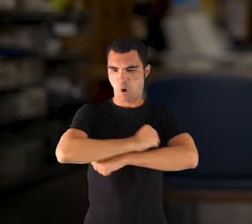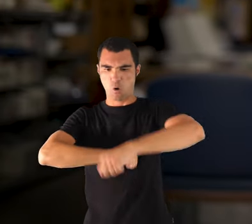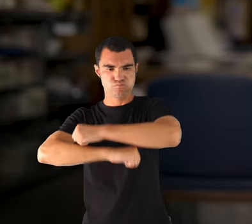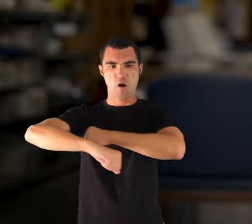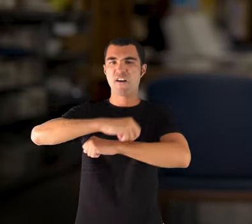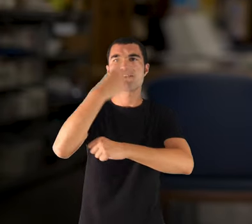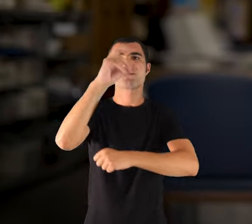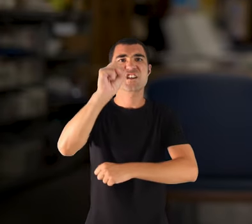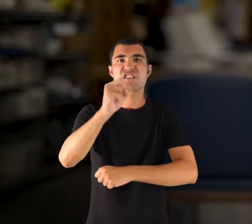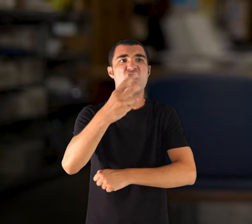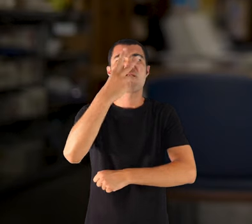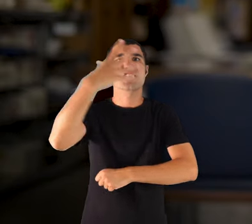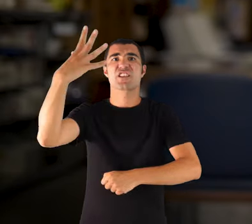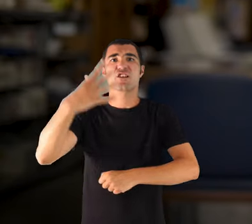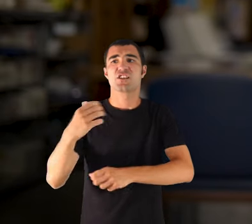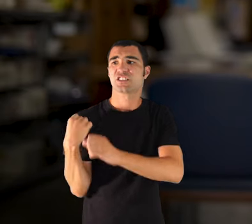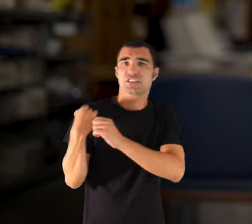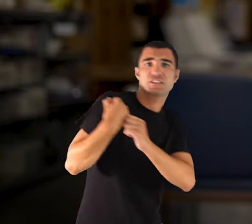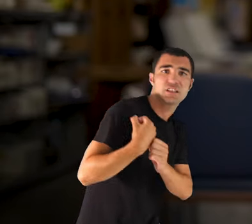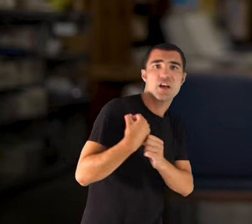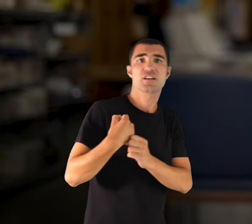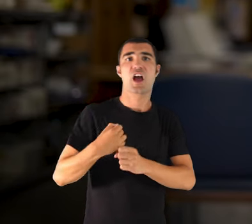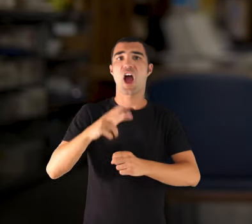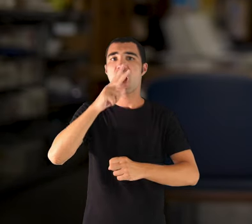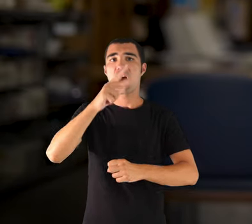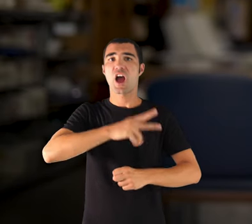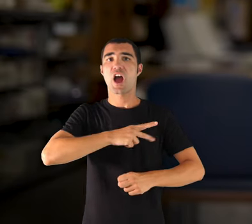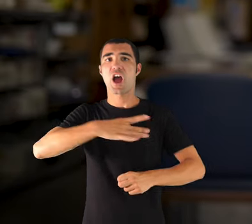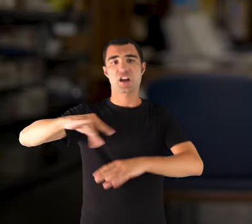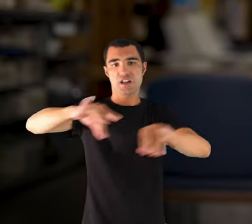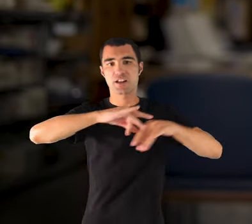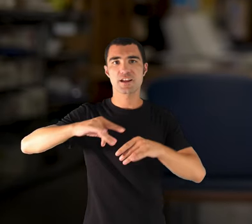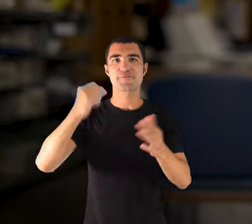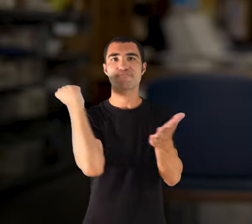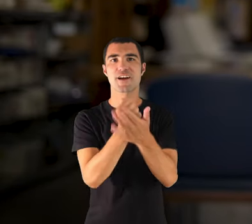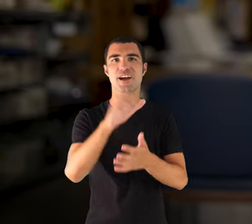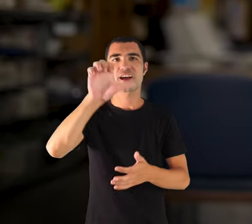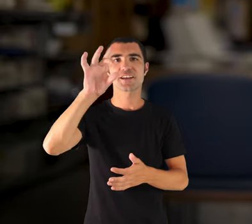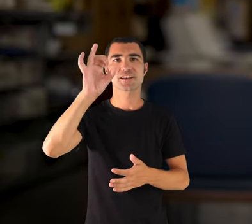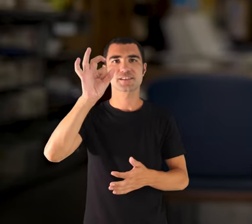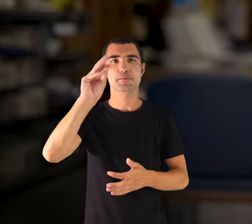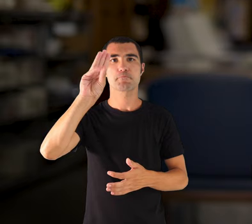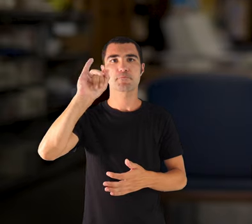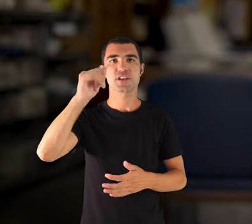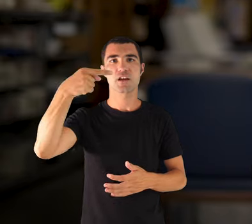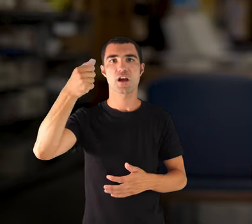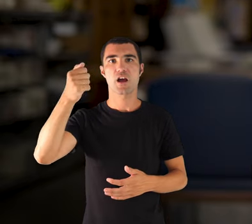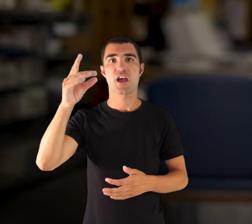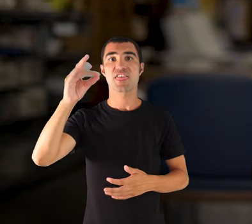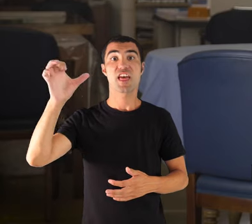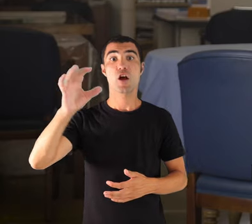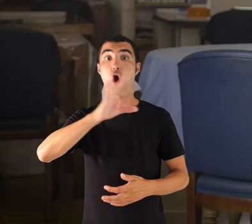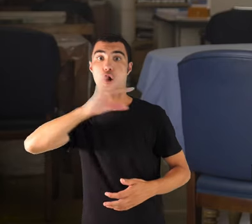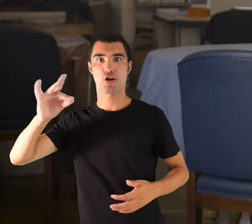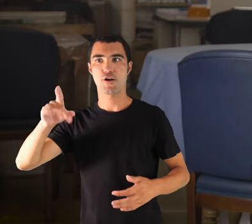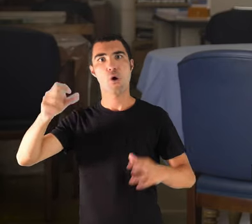20 o 25 sats de farina, no me'n recordo, es pica d'euro, sí que me'n recorda sa marxa que era es pica d'euro i vine a descarregar